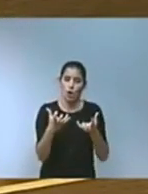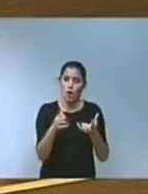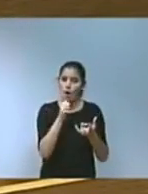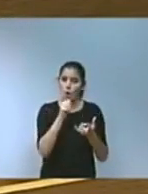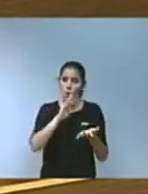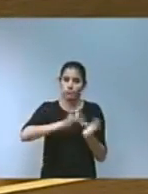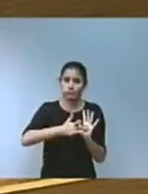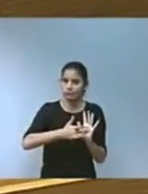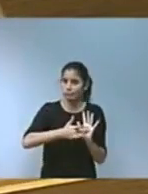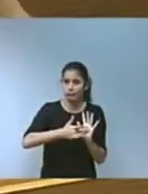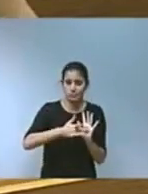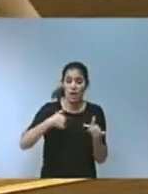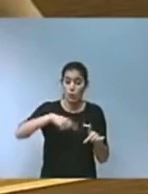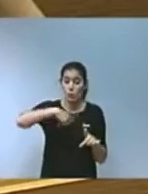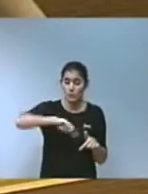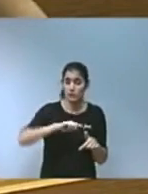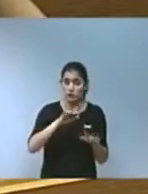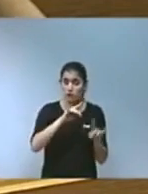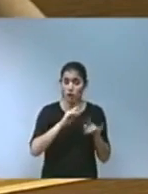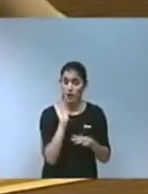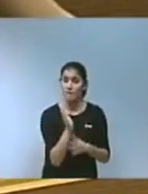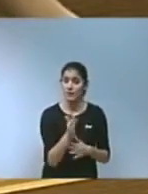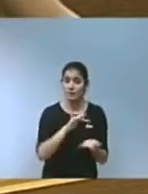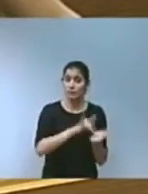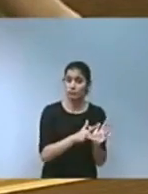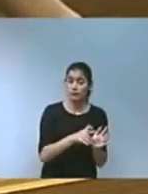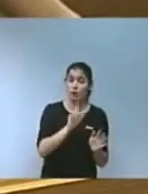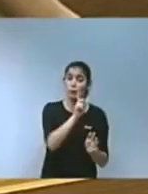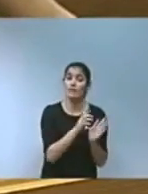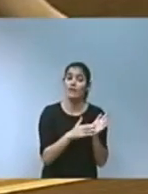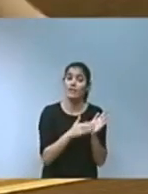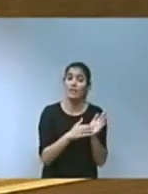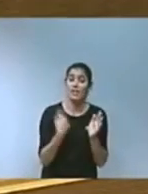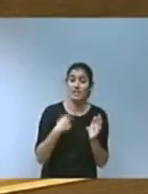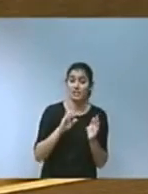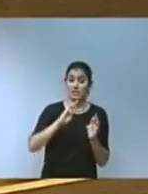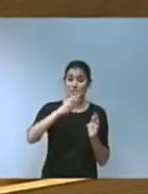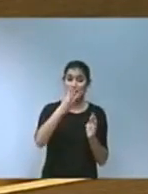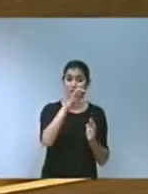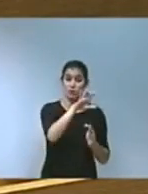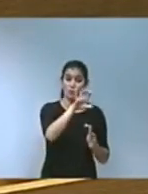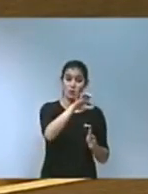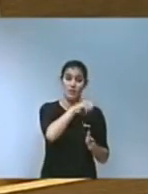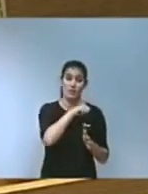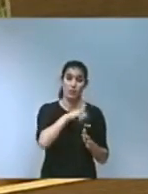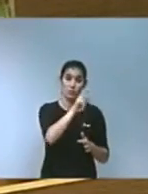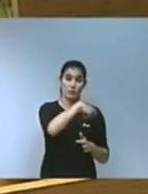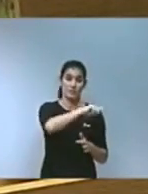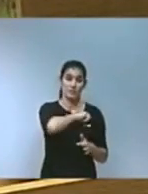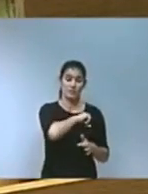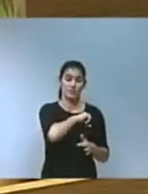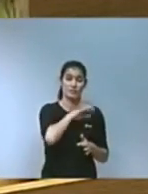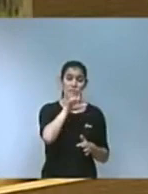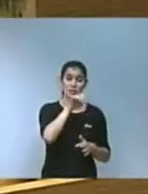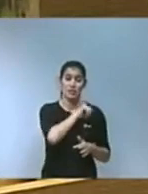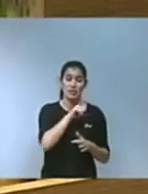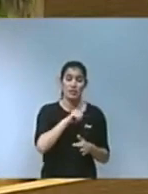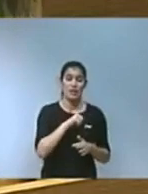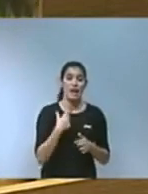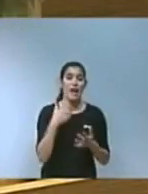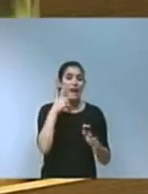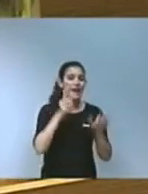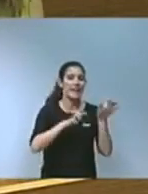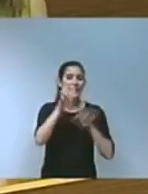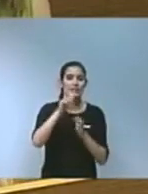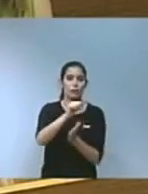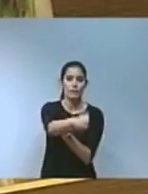especialment el nostre territori. De fet, la comunitat valenciana és una de les tres comunitats autònomes amb major risc de desertificació d'acord amb l